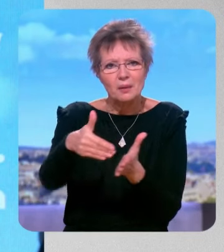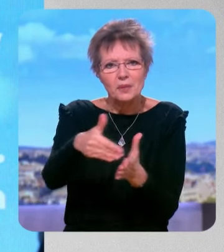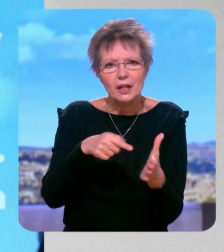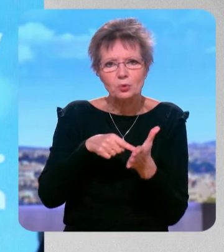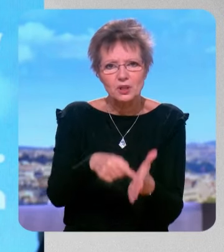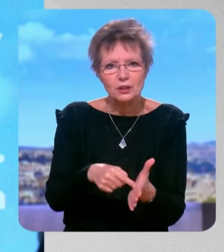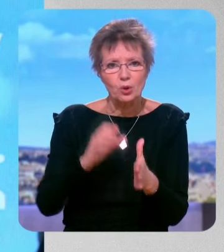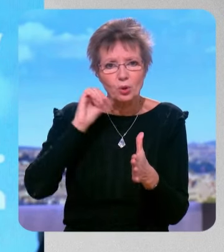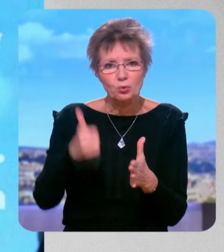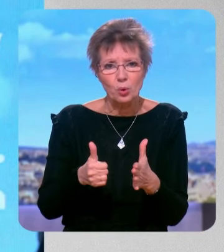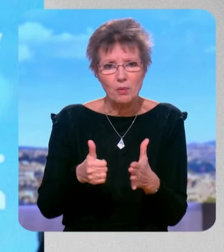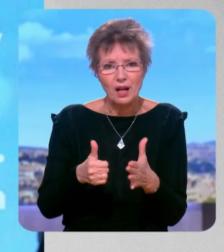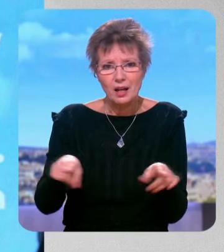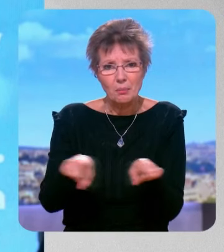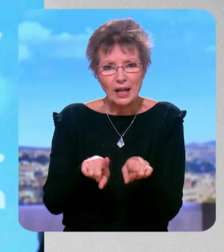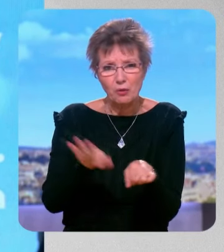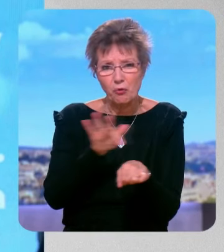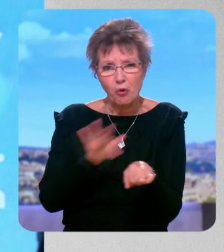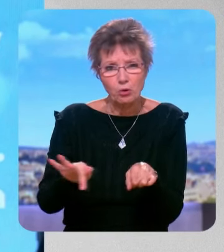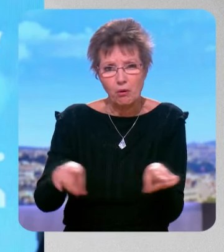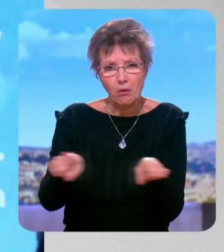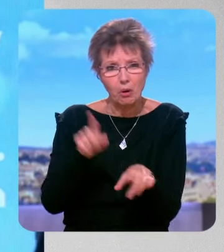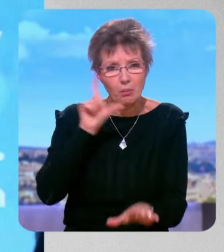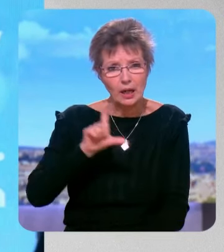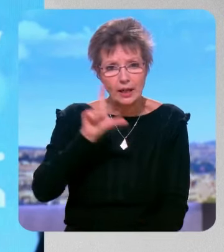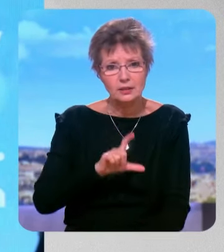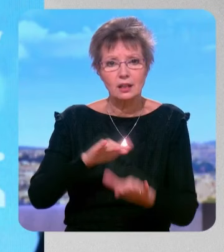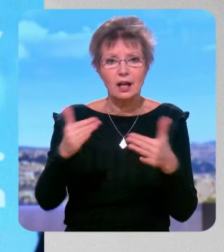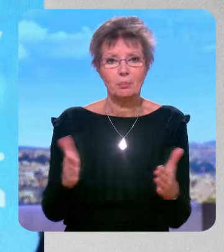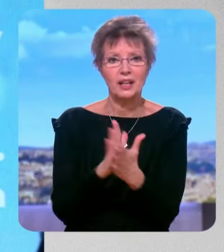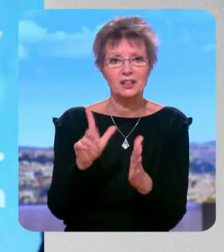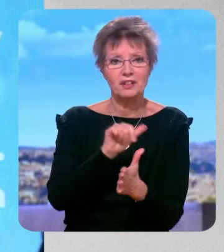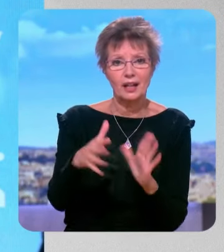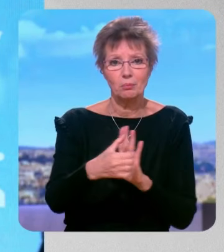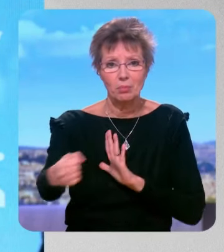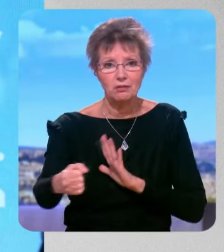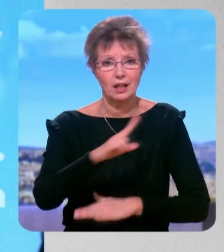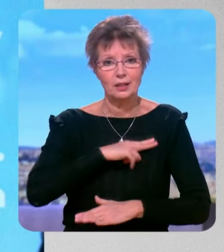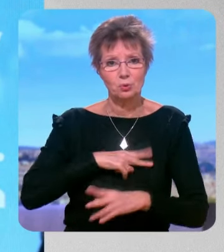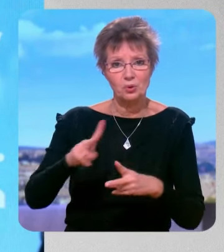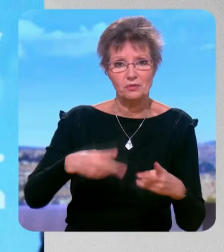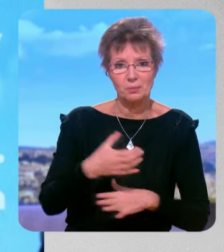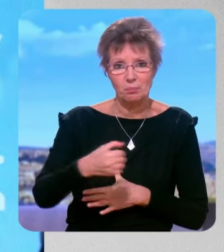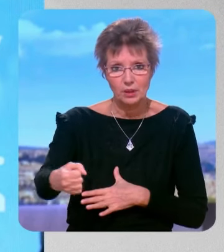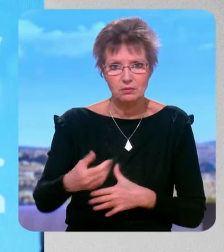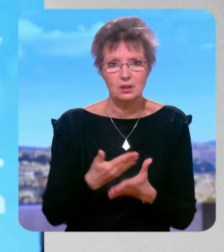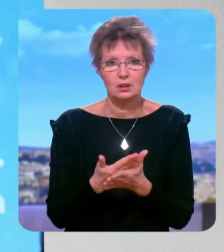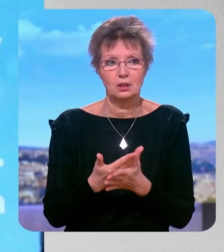demain peut connaître une situation à la grecque et on vous dira eh bien on prend tous vos livrets on prend votre assurance vie et